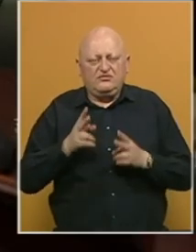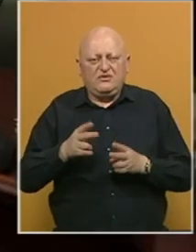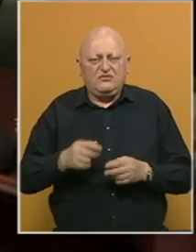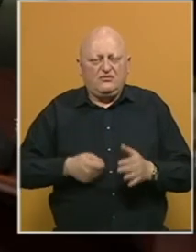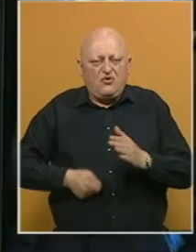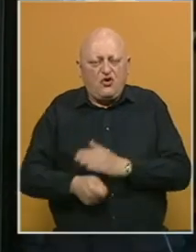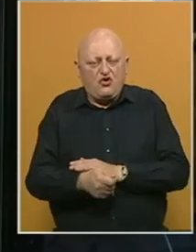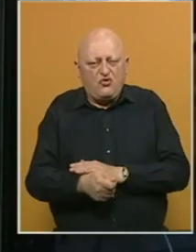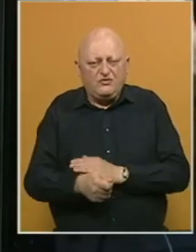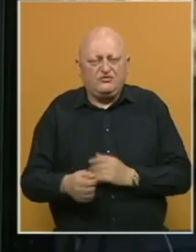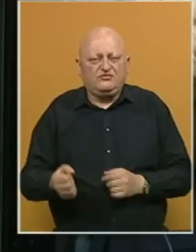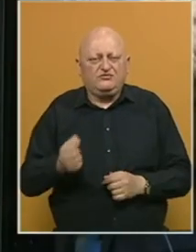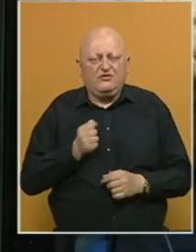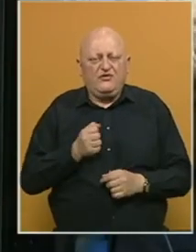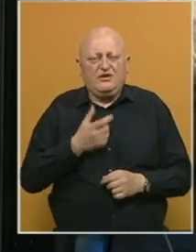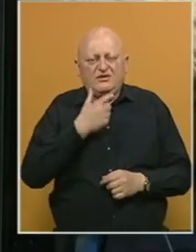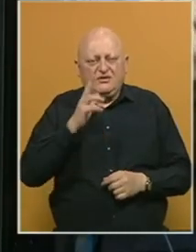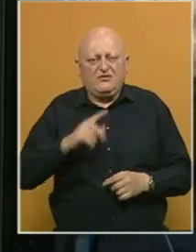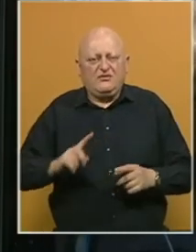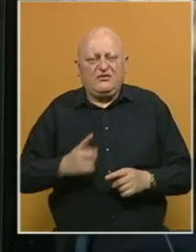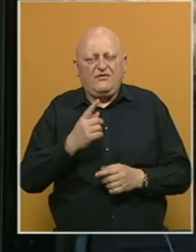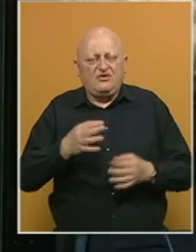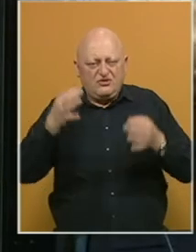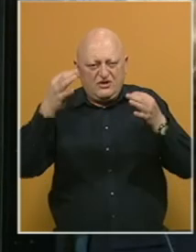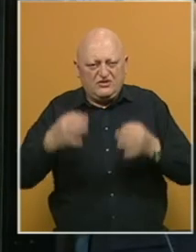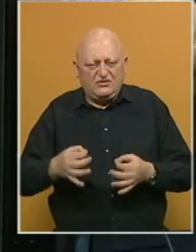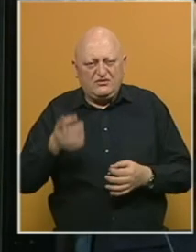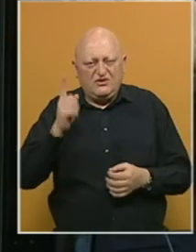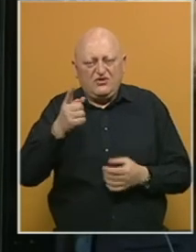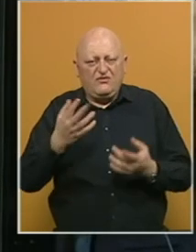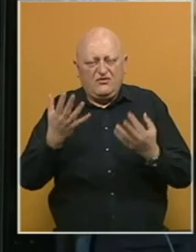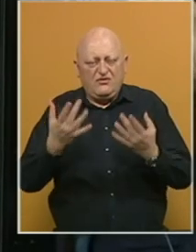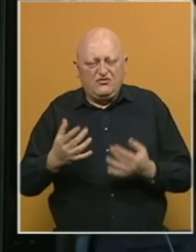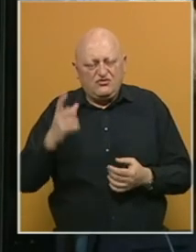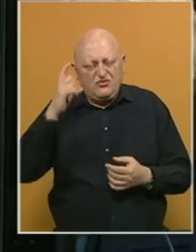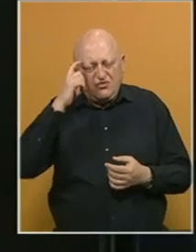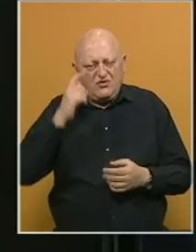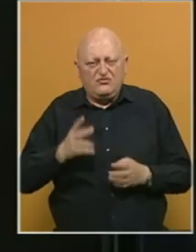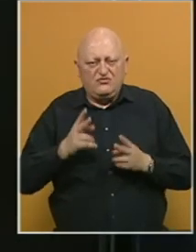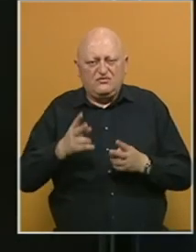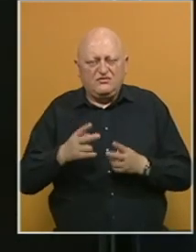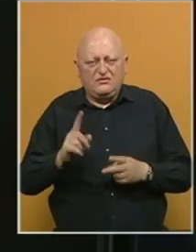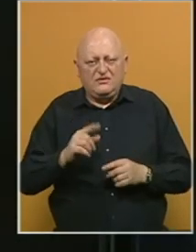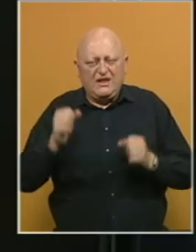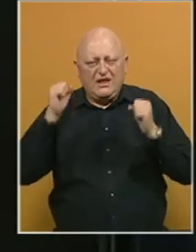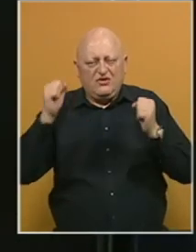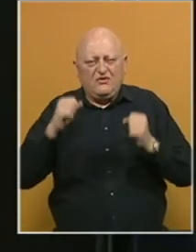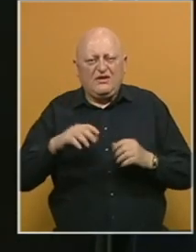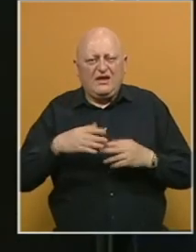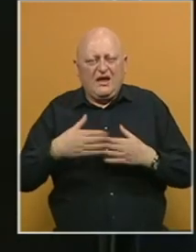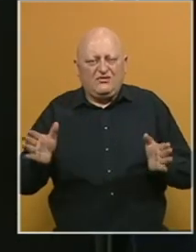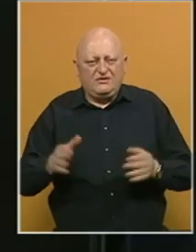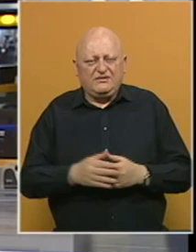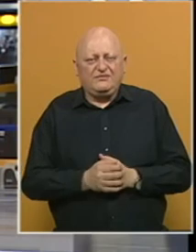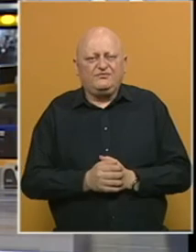korumpiranim. Veterani u Rusiji imaju visoke počasti i kritike na njihov račun uglavnom izazivaju negodovanje javnosti.